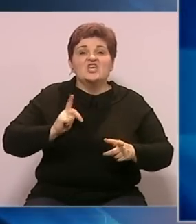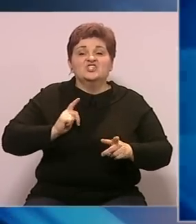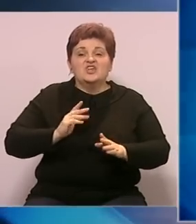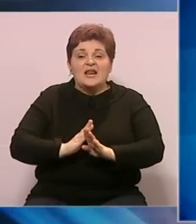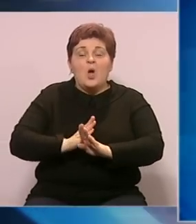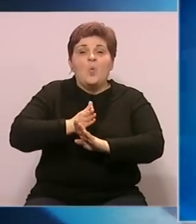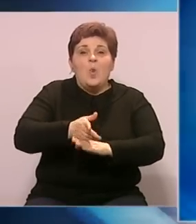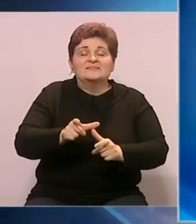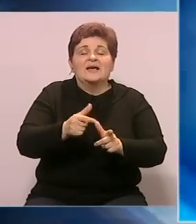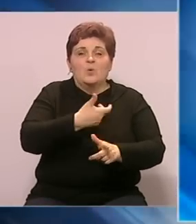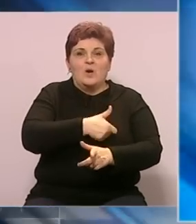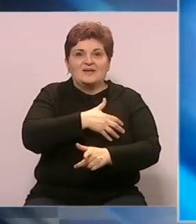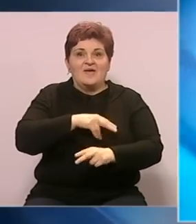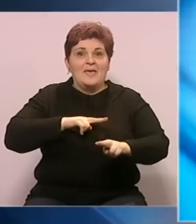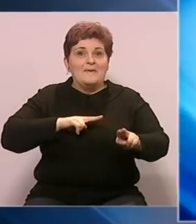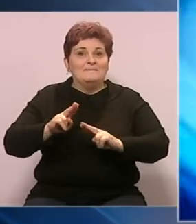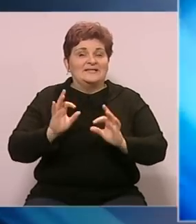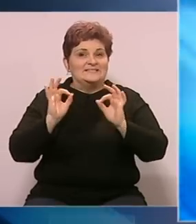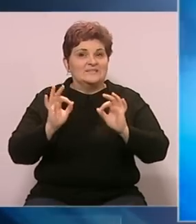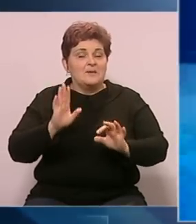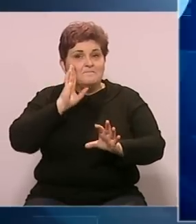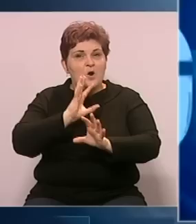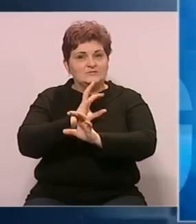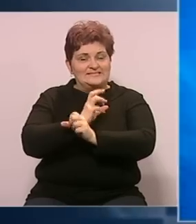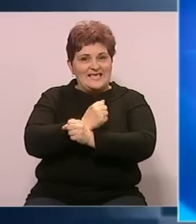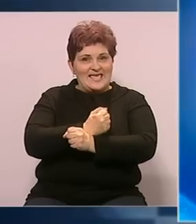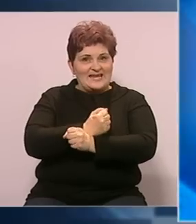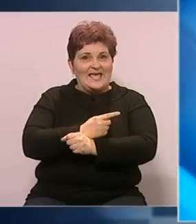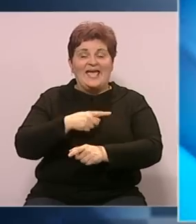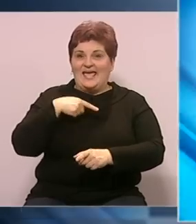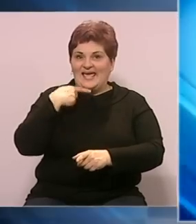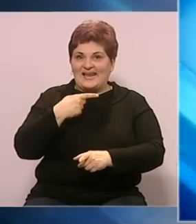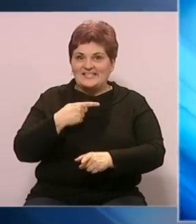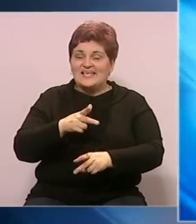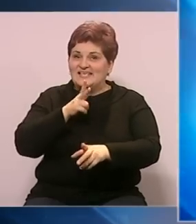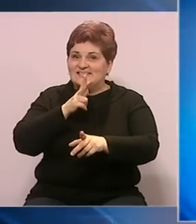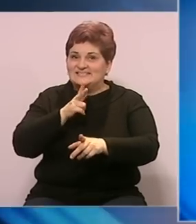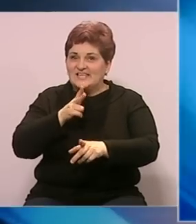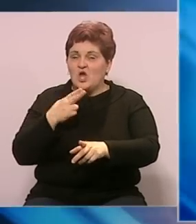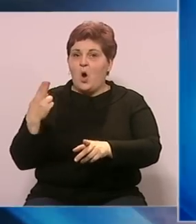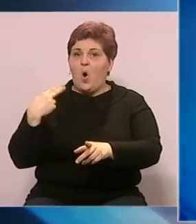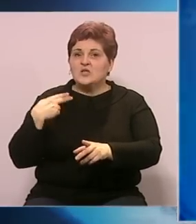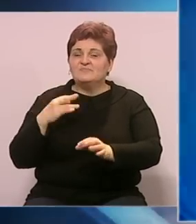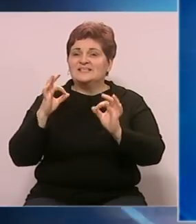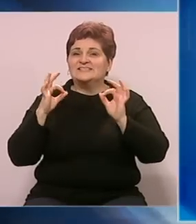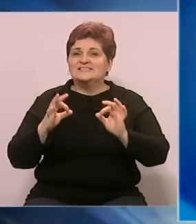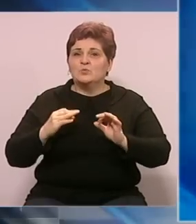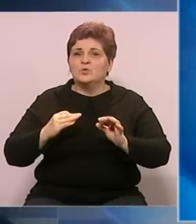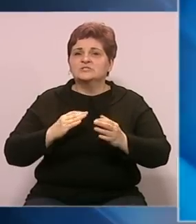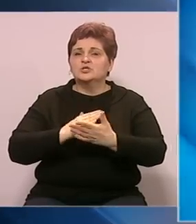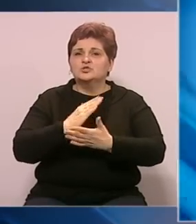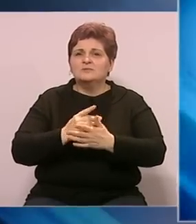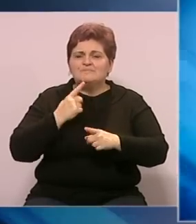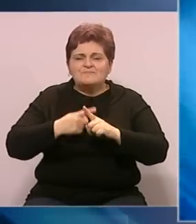na ulazak u Hrvatsku. Ministarstvo bezbjednosti Bosne i Hercegovine je saopštilo je da će zatražiti od nadležnih bezbjednostnih agencija